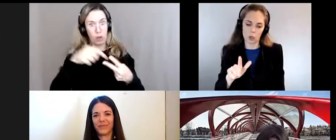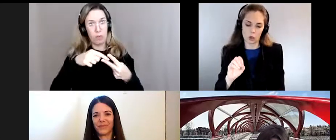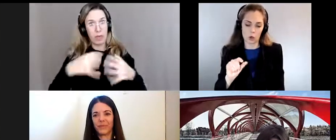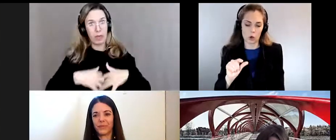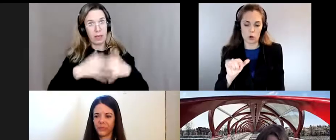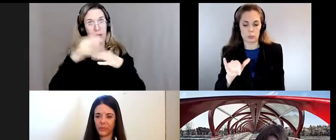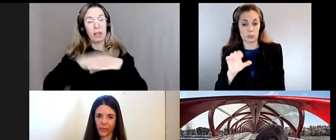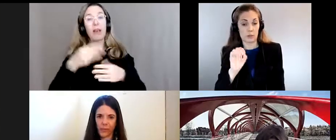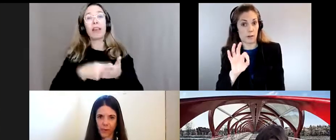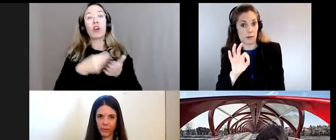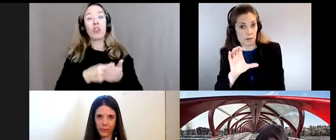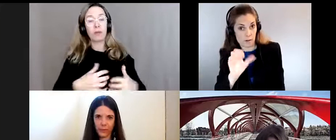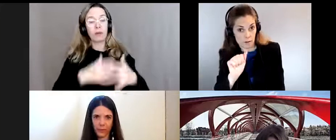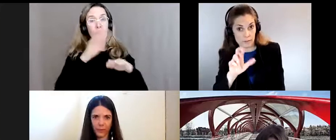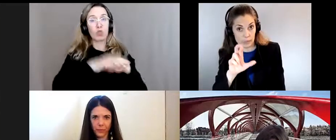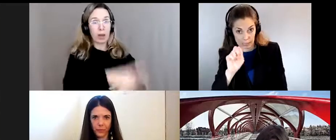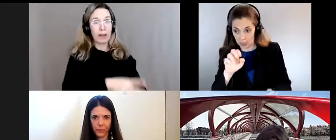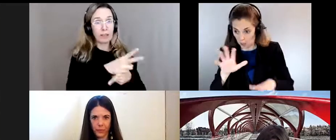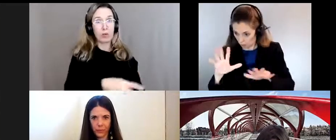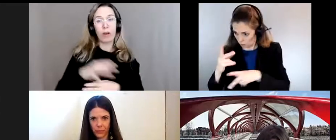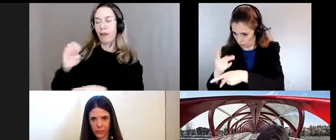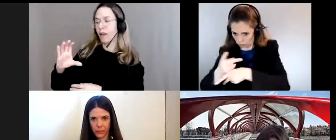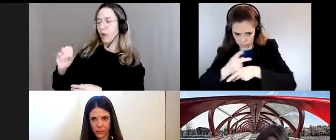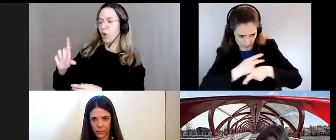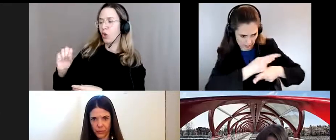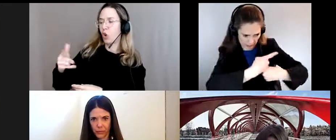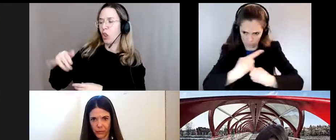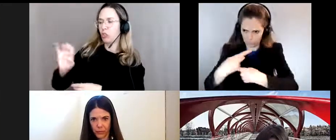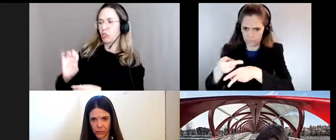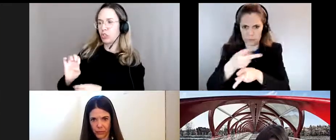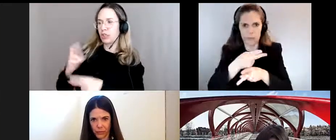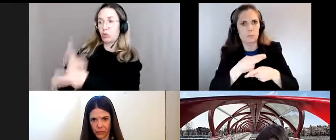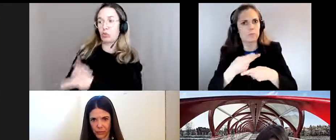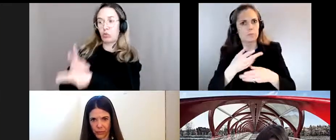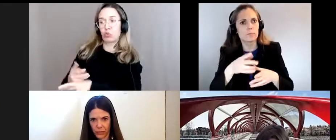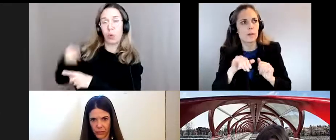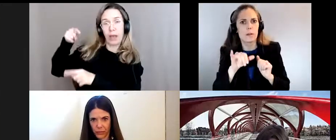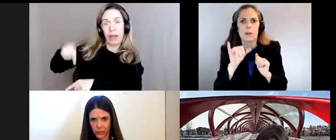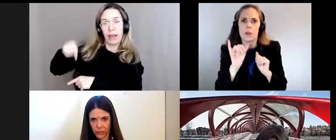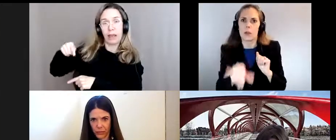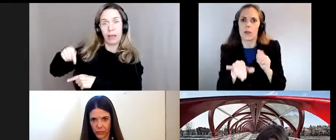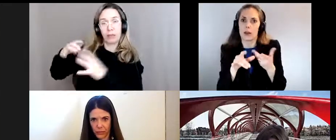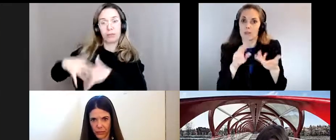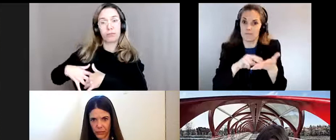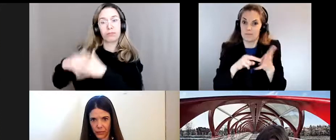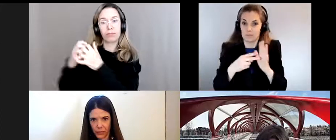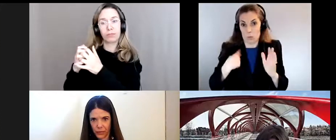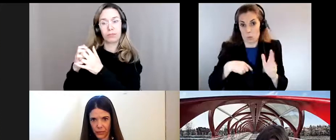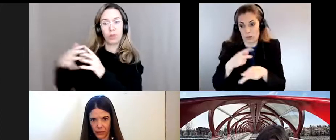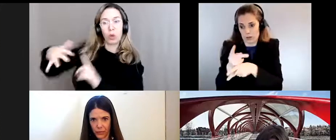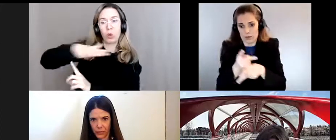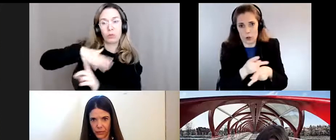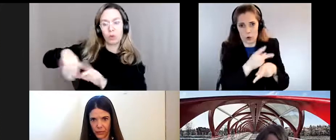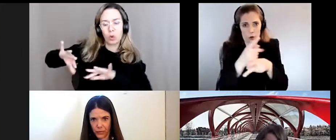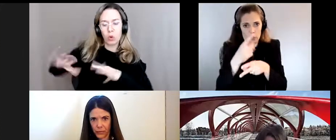l'écologie du soin est bâtie autour des